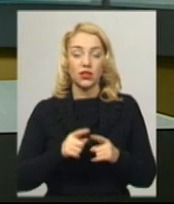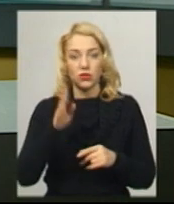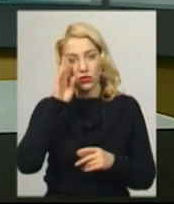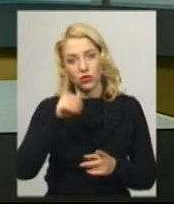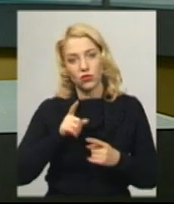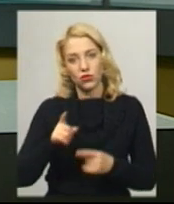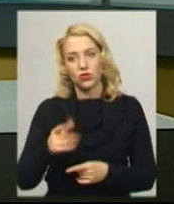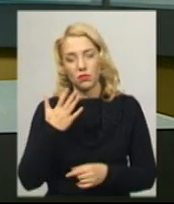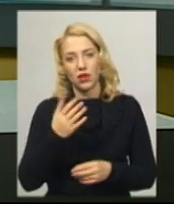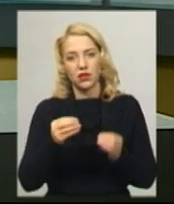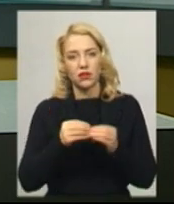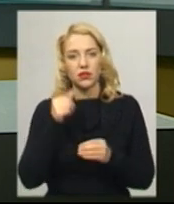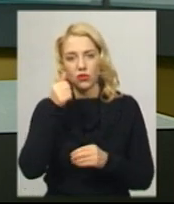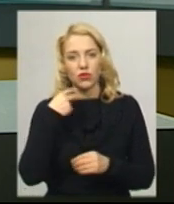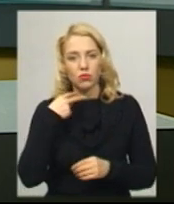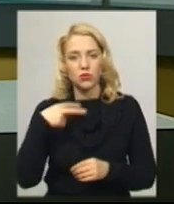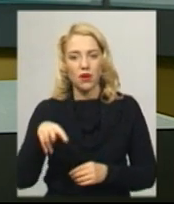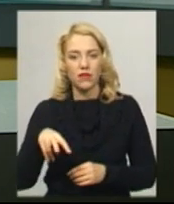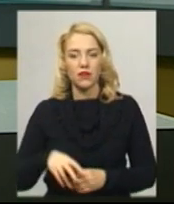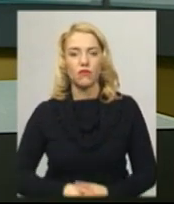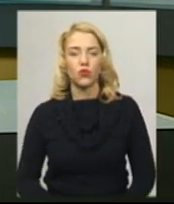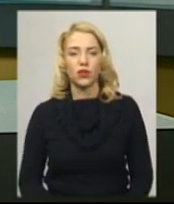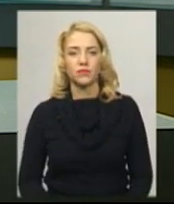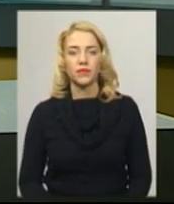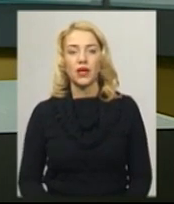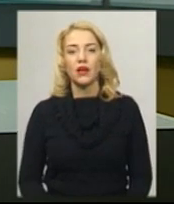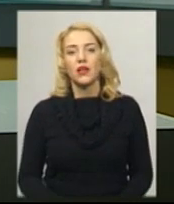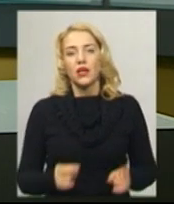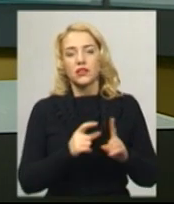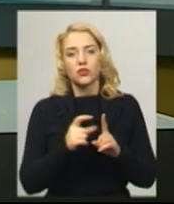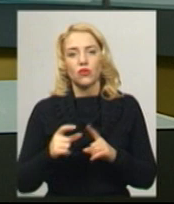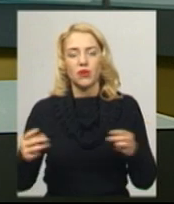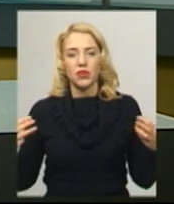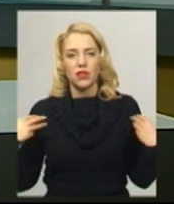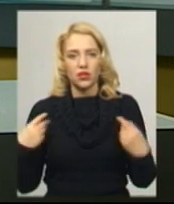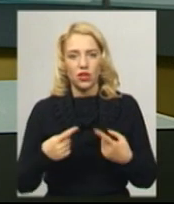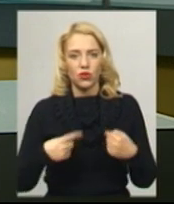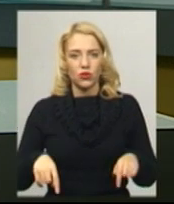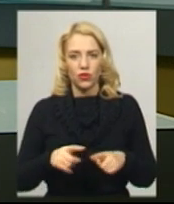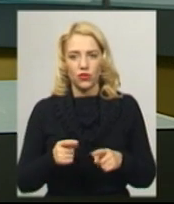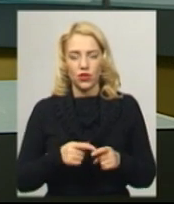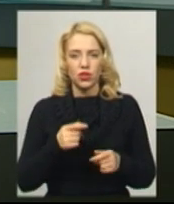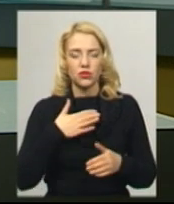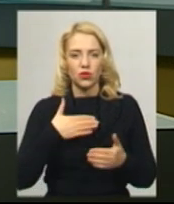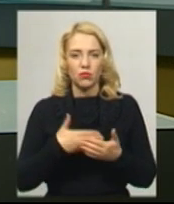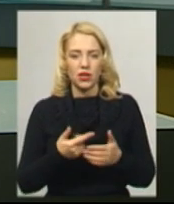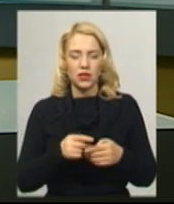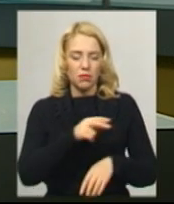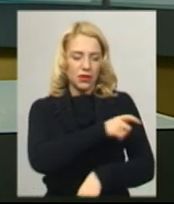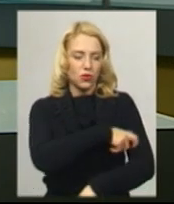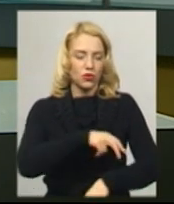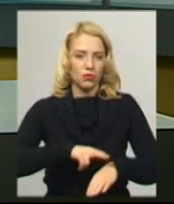до 10 років позбавлення волі. За словами начальника відділу зв'язків з громадськістю управління патрульної поліції